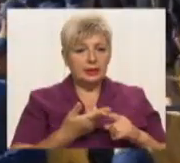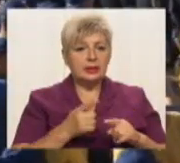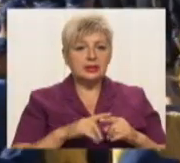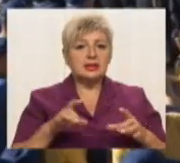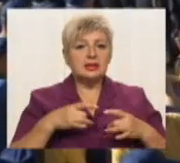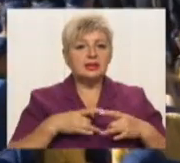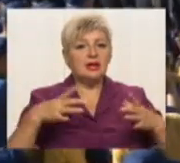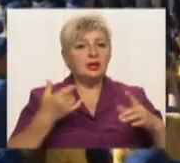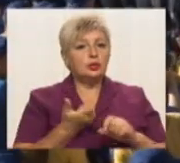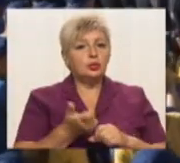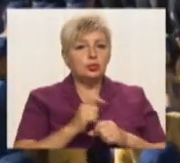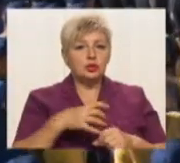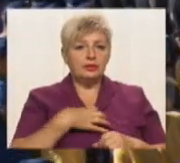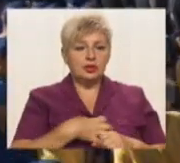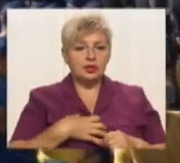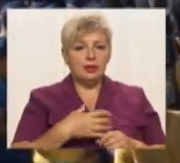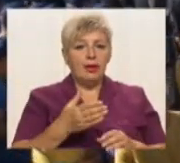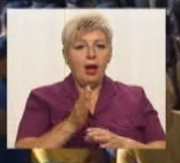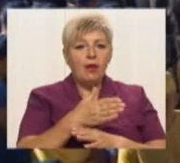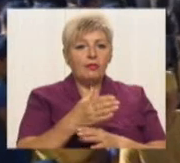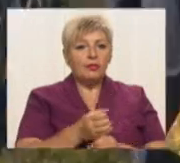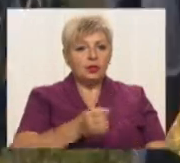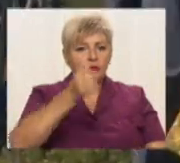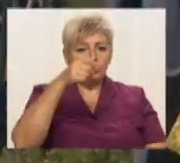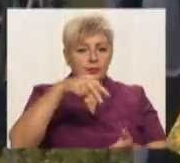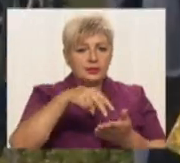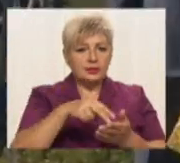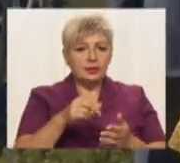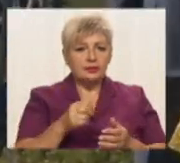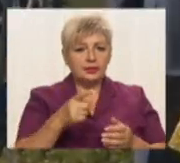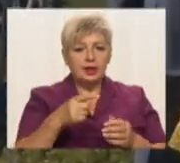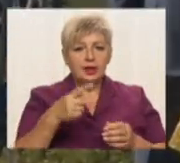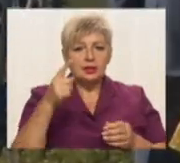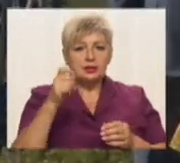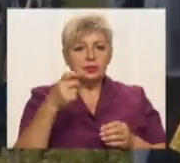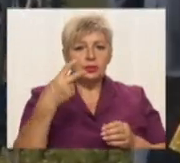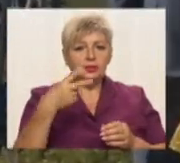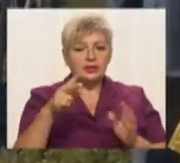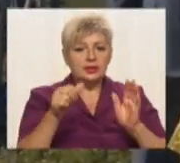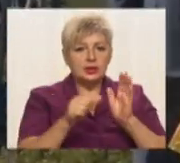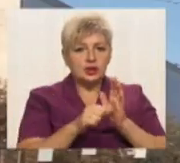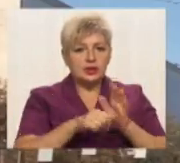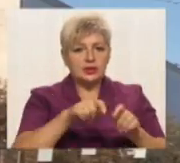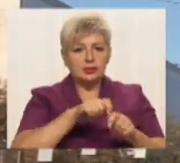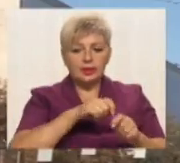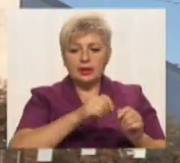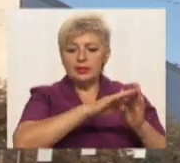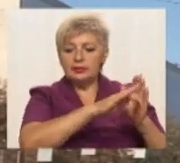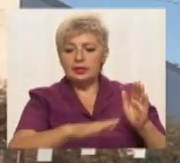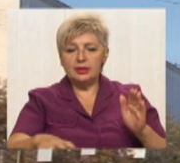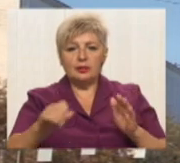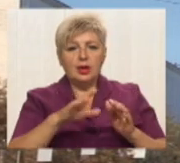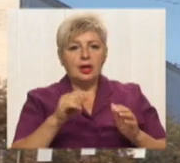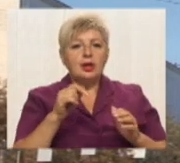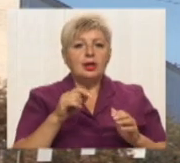Флагшток розмістили на вершині історичного пагорба міста – 126,5 метри над рівнем моря та 73,5 метри над рівнем